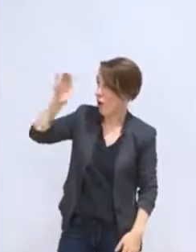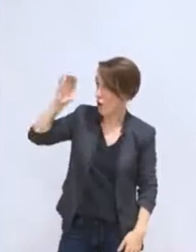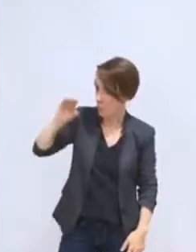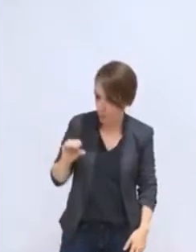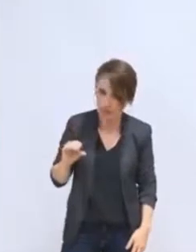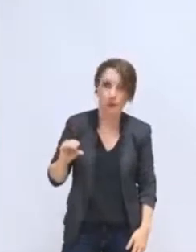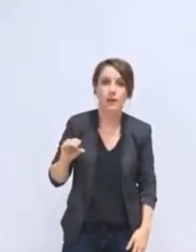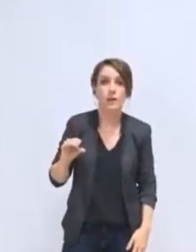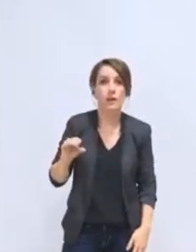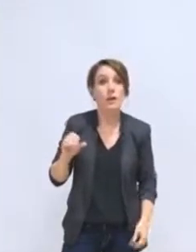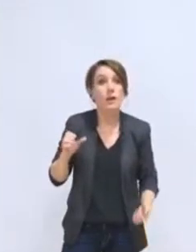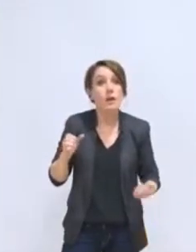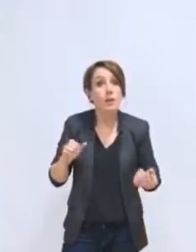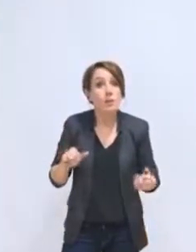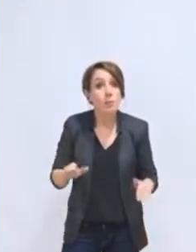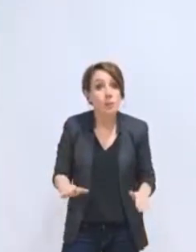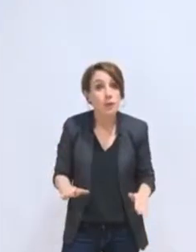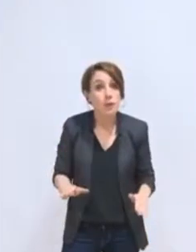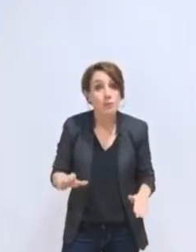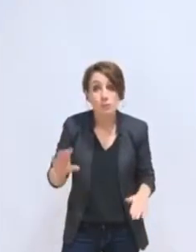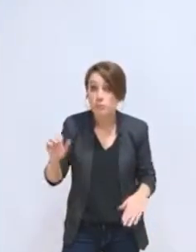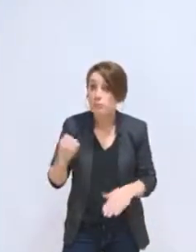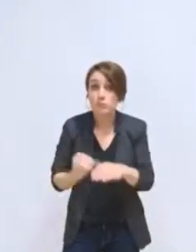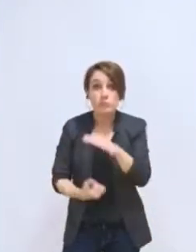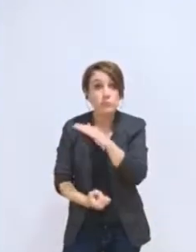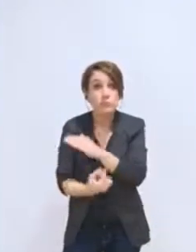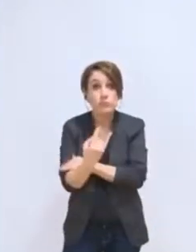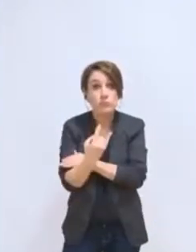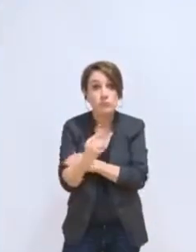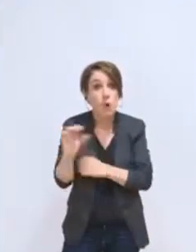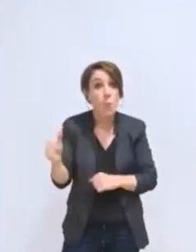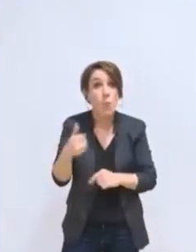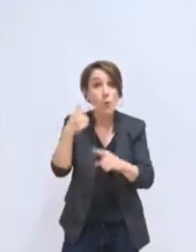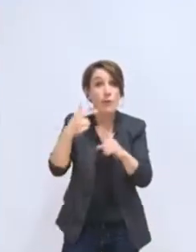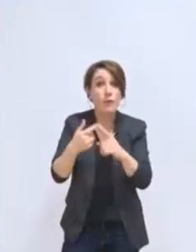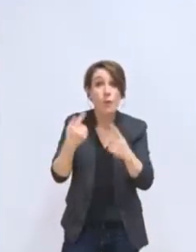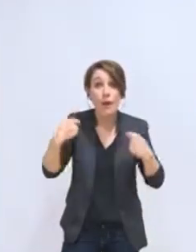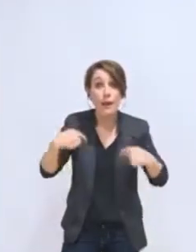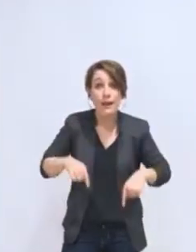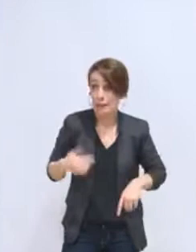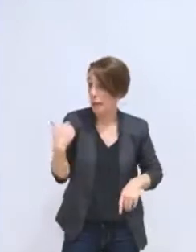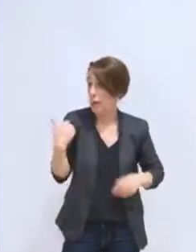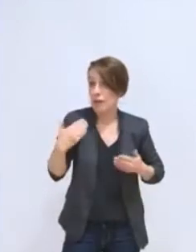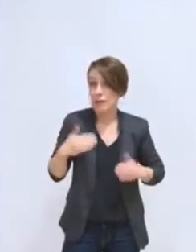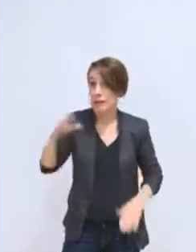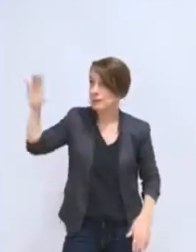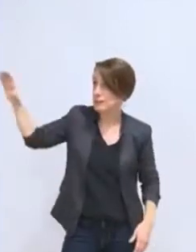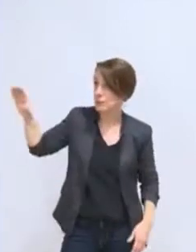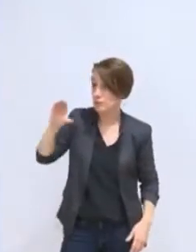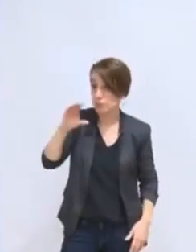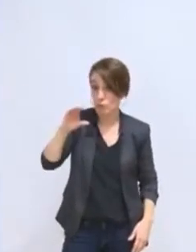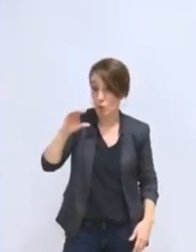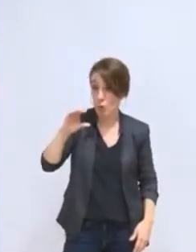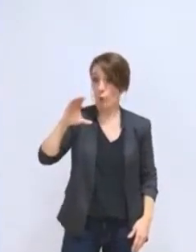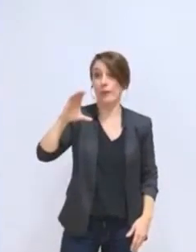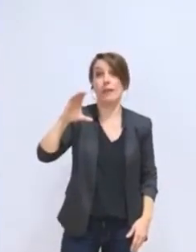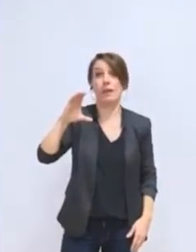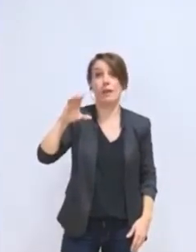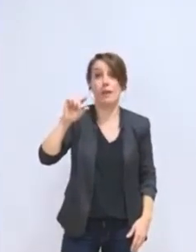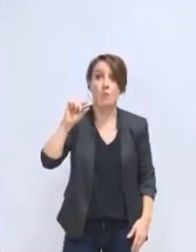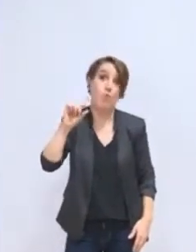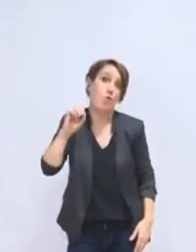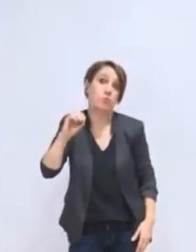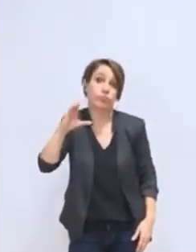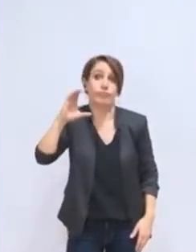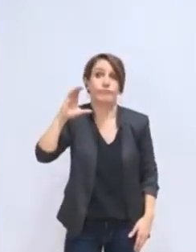Or, pour la première fois, les dotations de l'État augmentent légèrement, ce qui remet en cause l